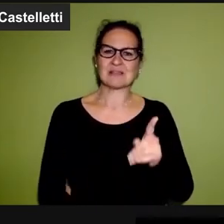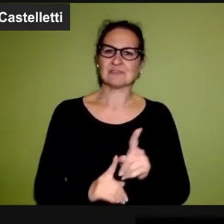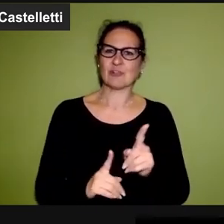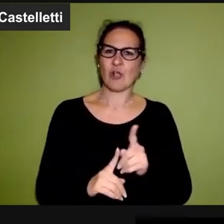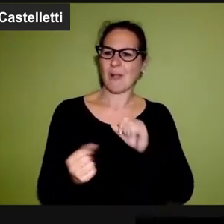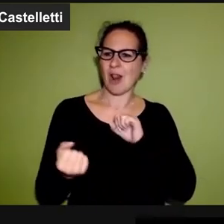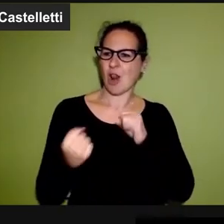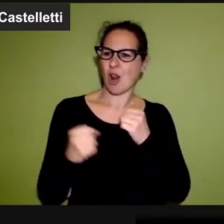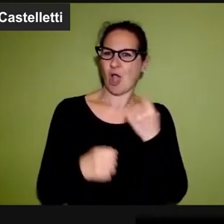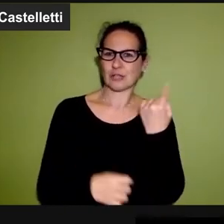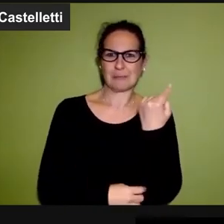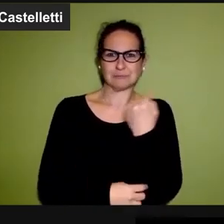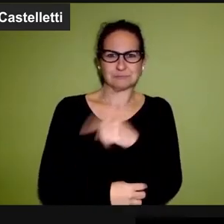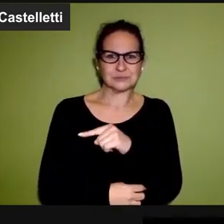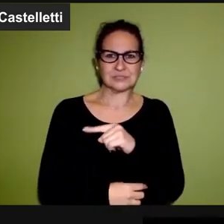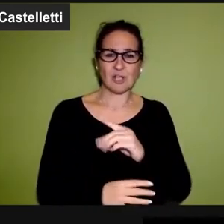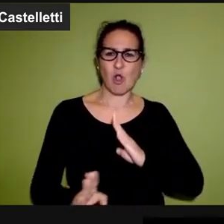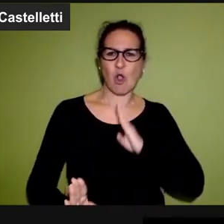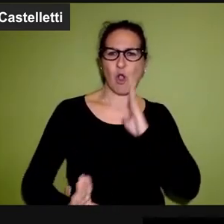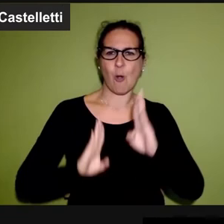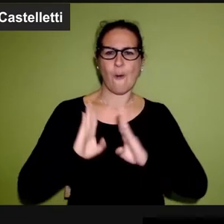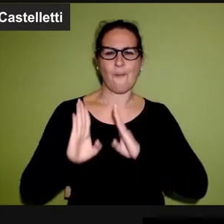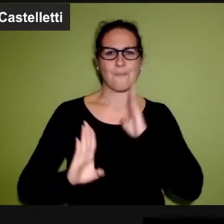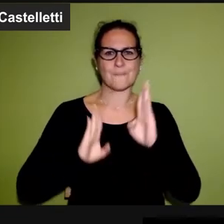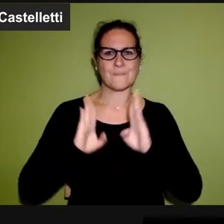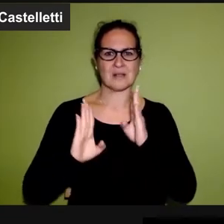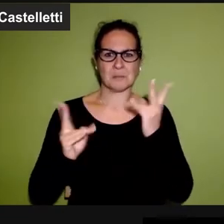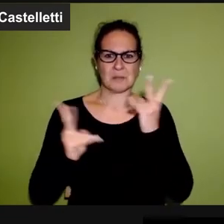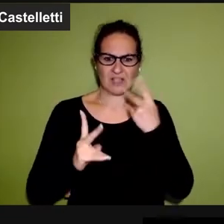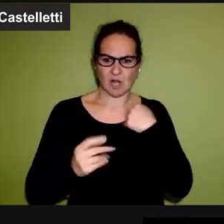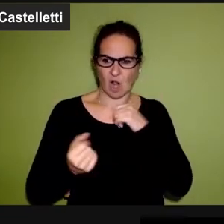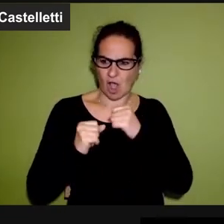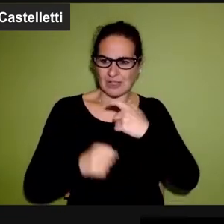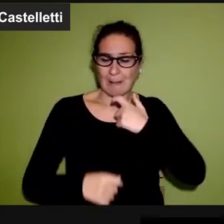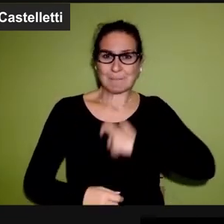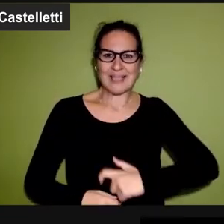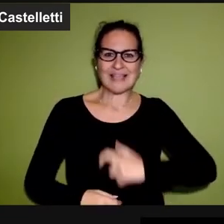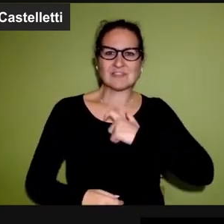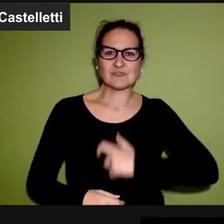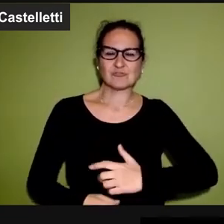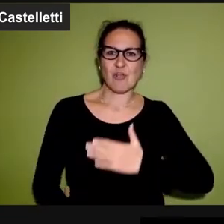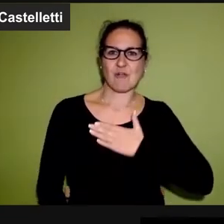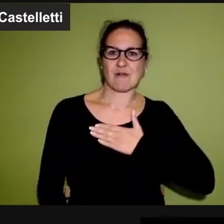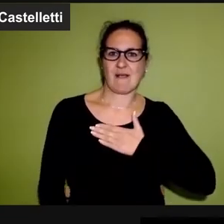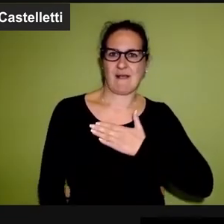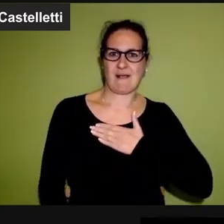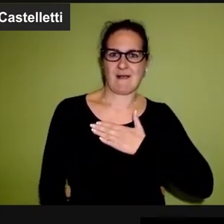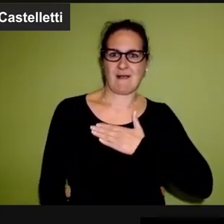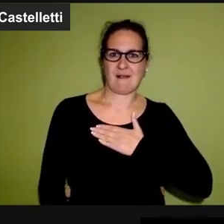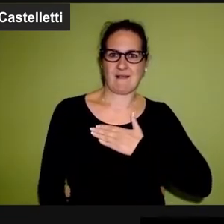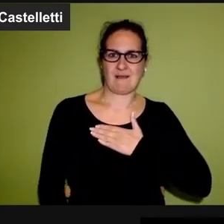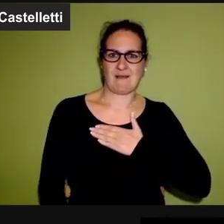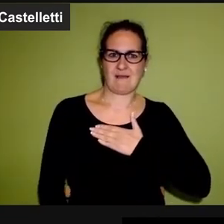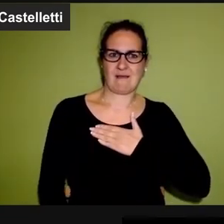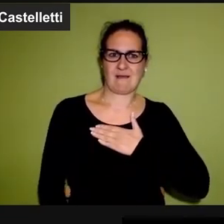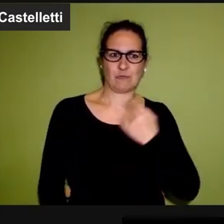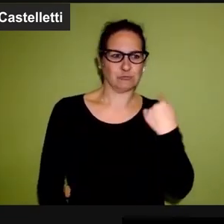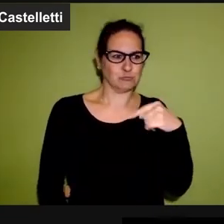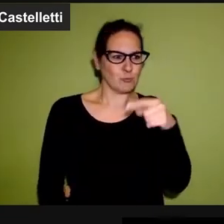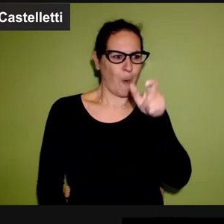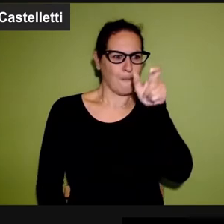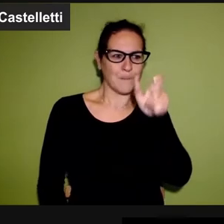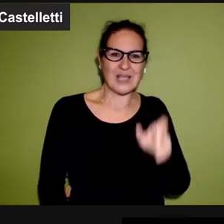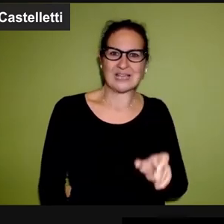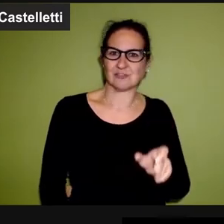si sia sentito commentare queste battaglie e queste situazioni che comunque sia sono personali e riguardano appunto il